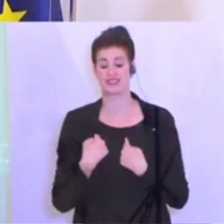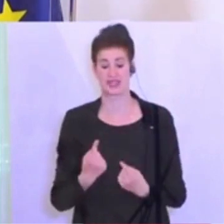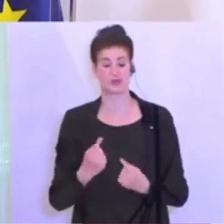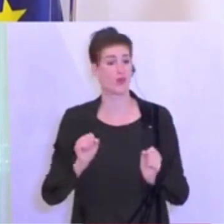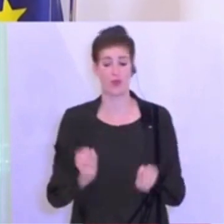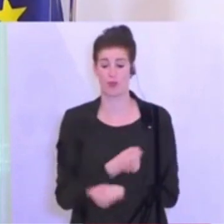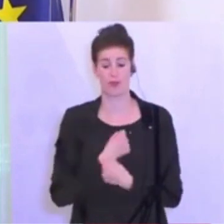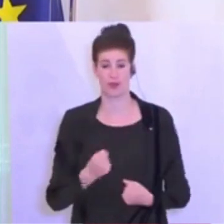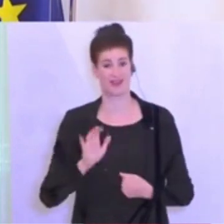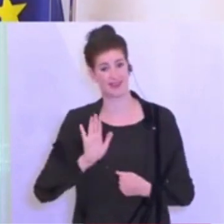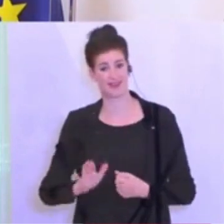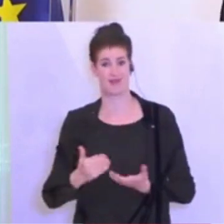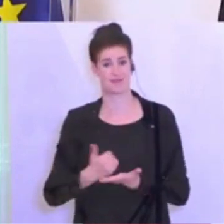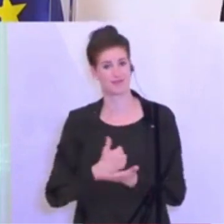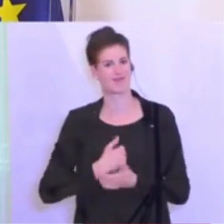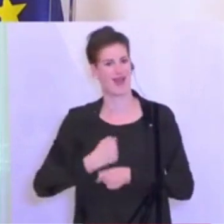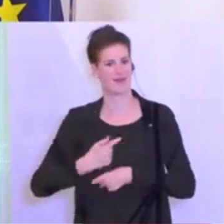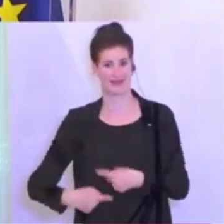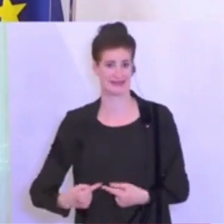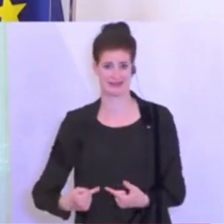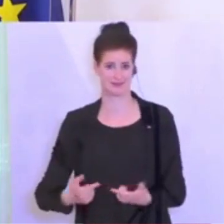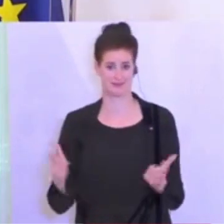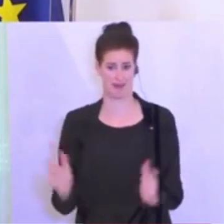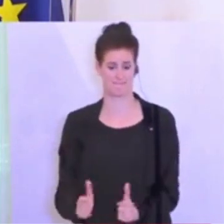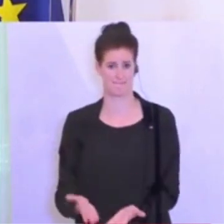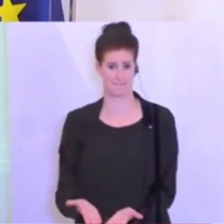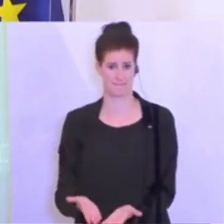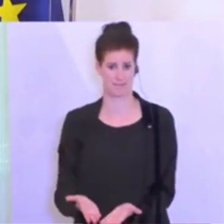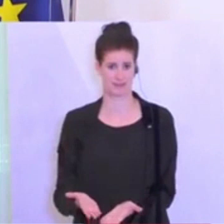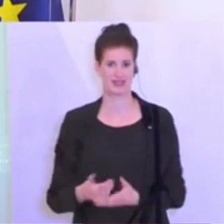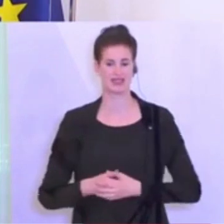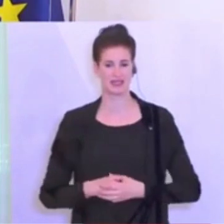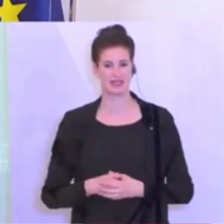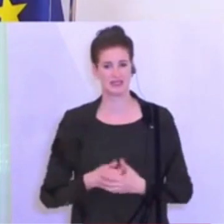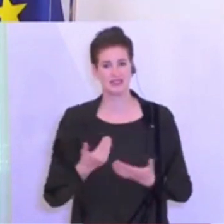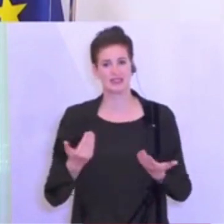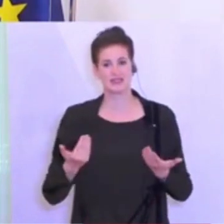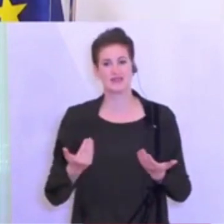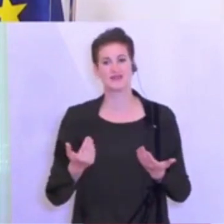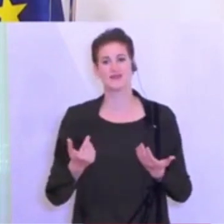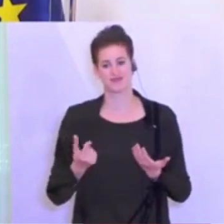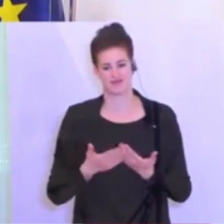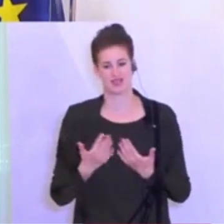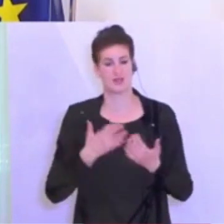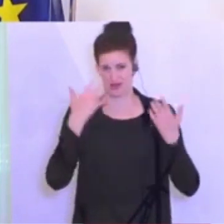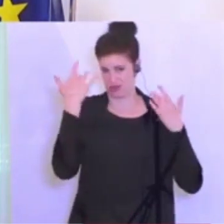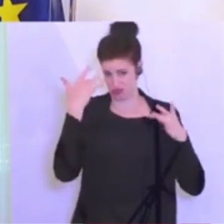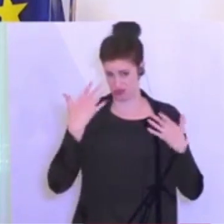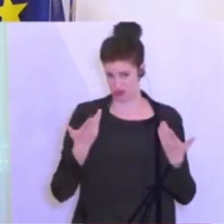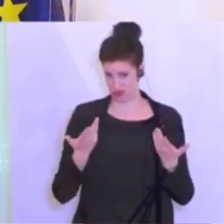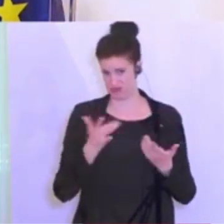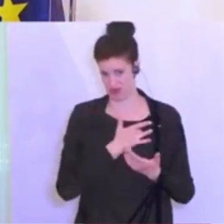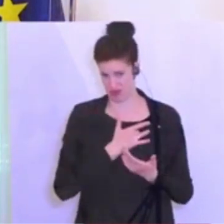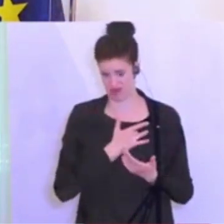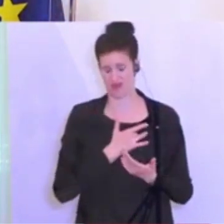oder durch Umsatzeinbrüche, auch wenn es keine gesetzlichen Vorgaben mehr gibt. Das betrifft den Teil der Kulturschaffenden, wo schon